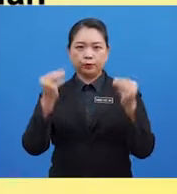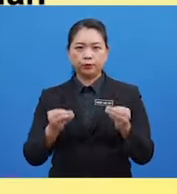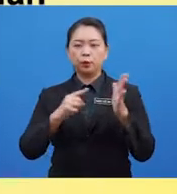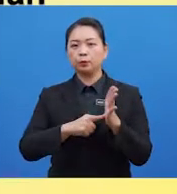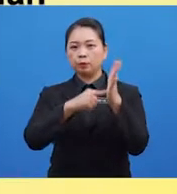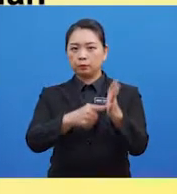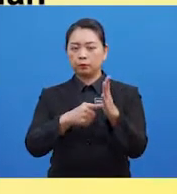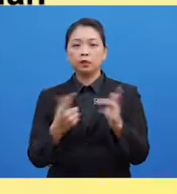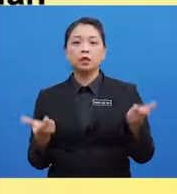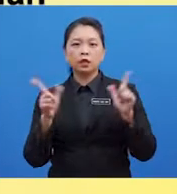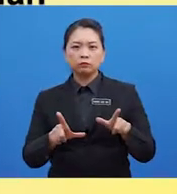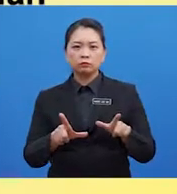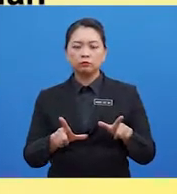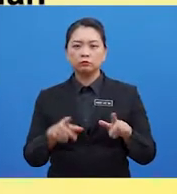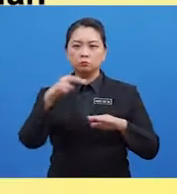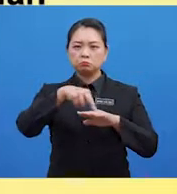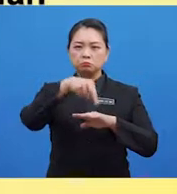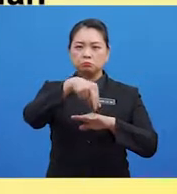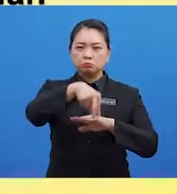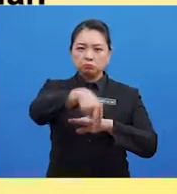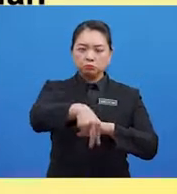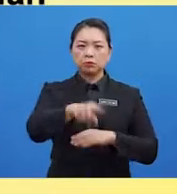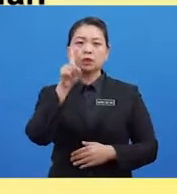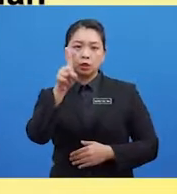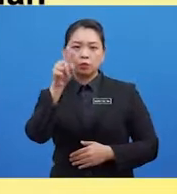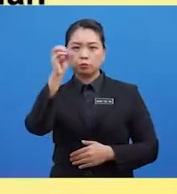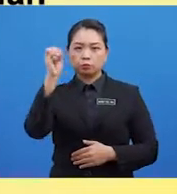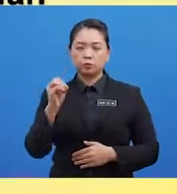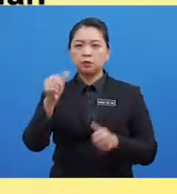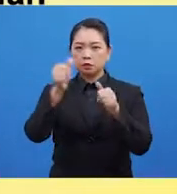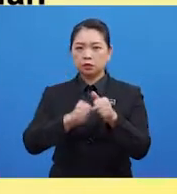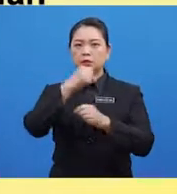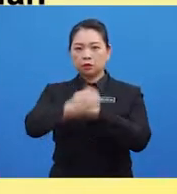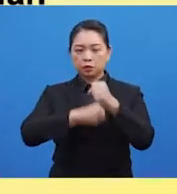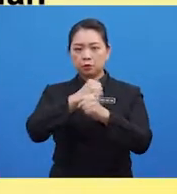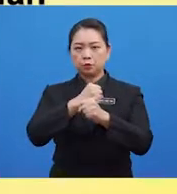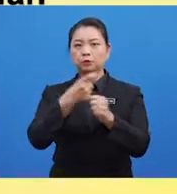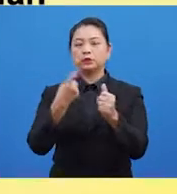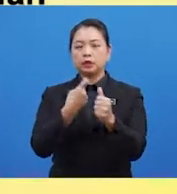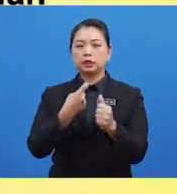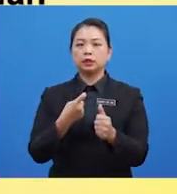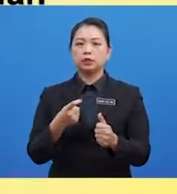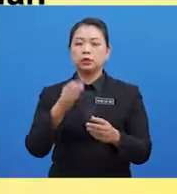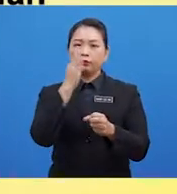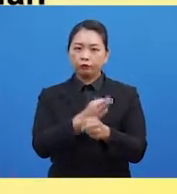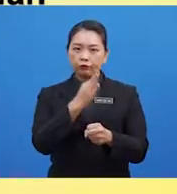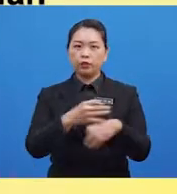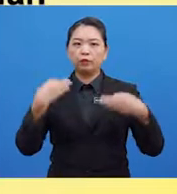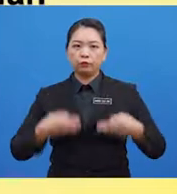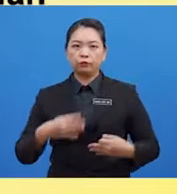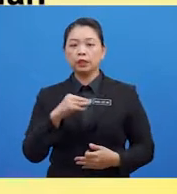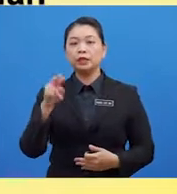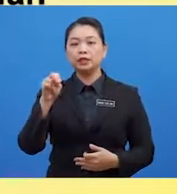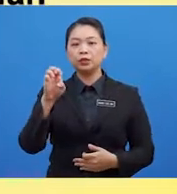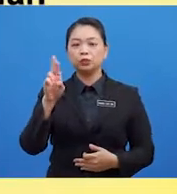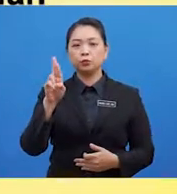Manusia Menunjukkan Berlakunya Perunan Sebanyak 1% Setiap Tahun Dari Segi Fungsi Fisiologi Dan